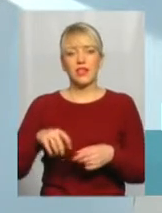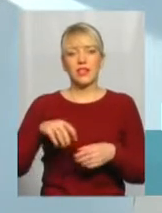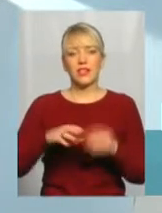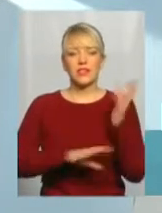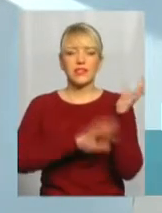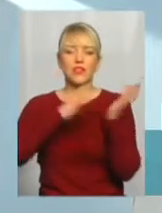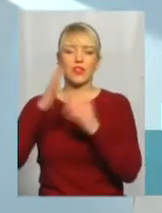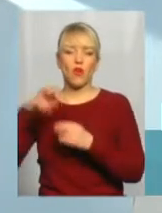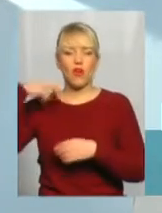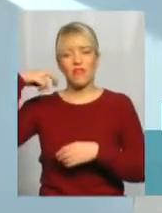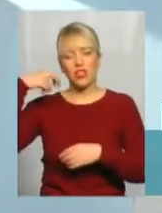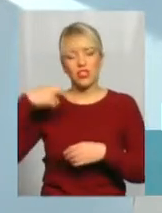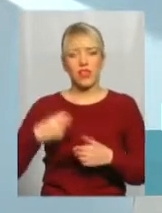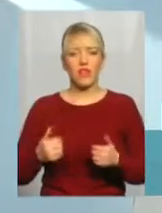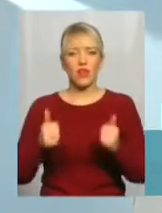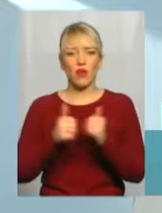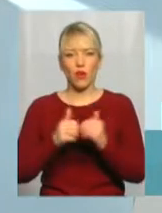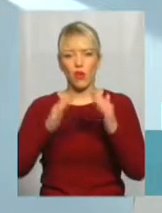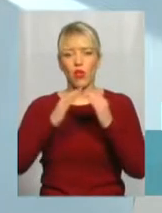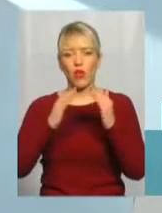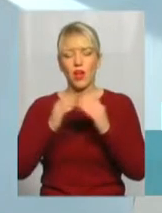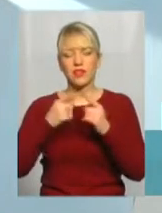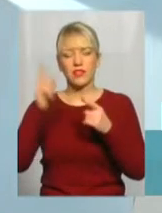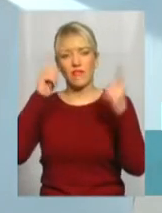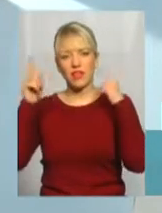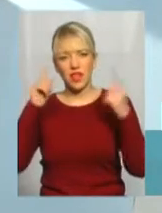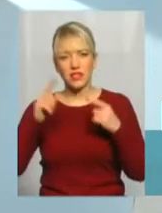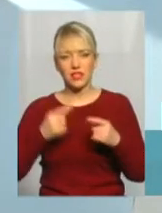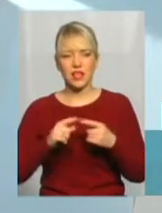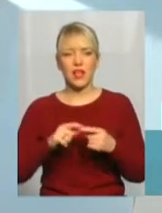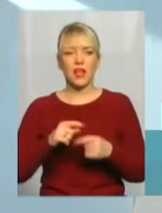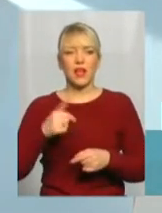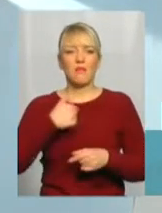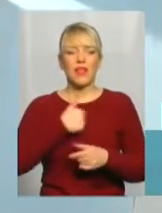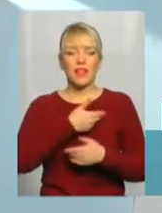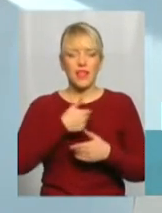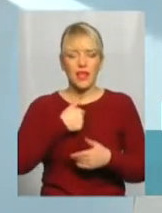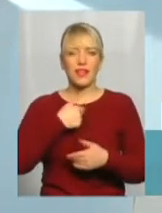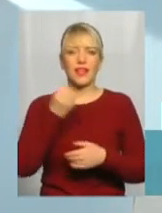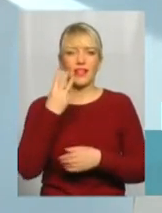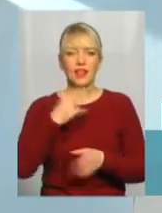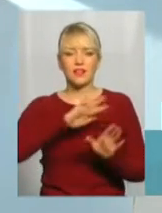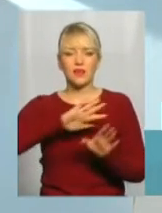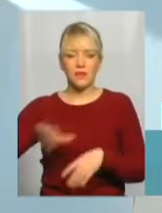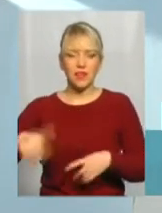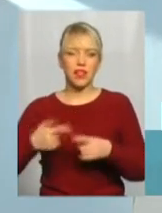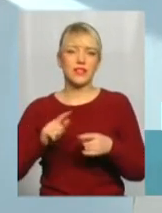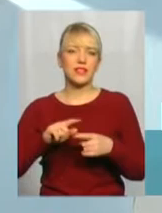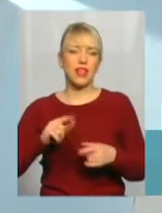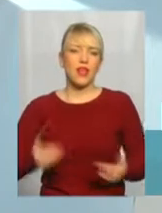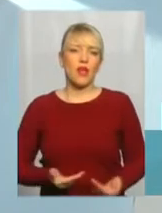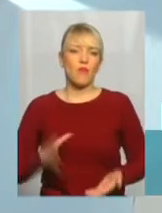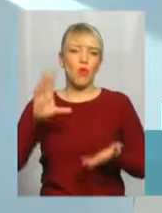фантастика. Мені 13-те іменало – це біографія. Але всю велич Тараса Шевченка